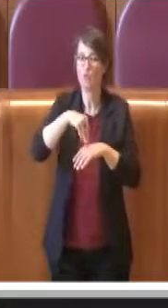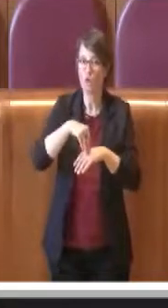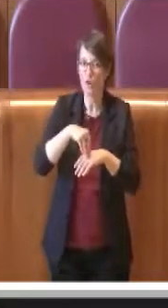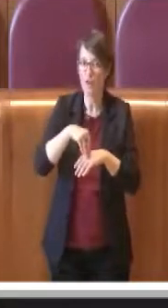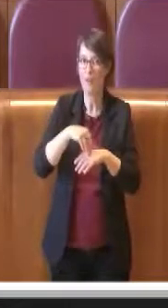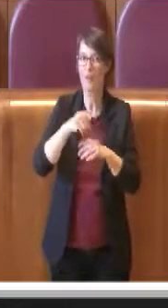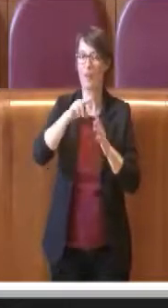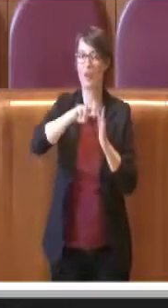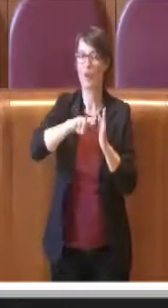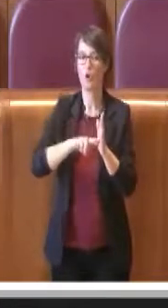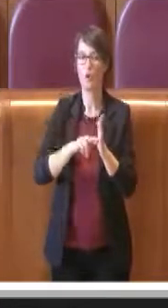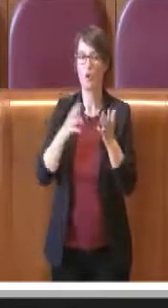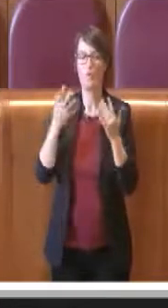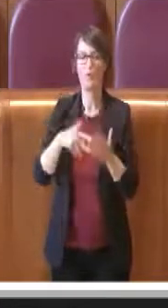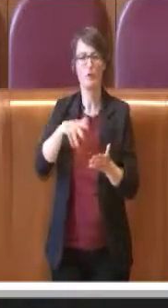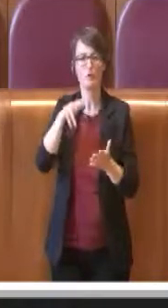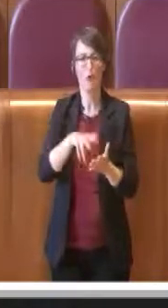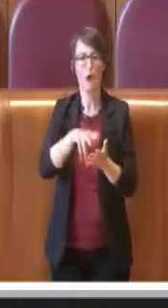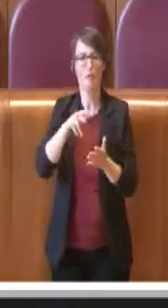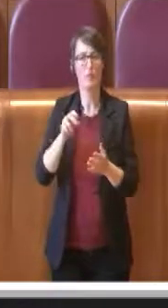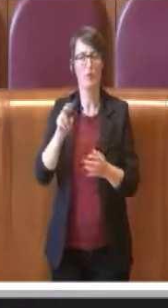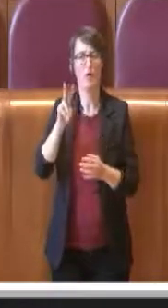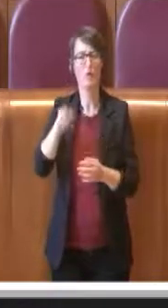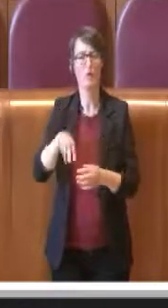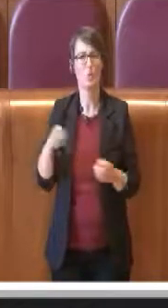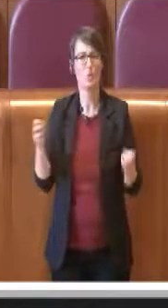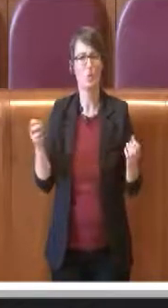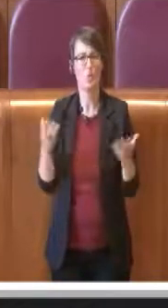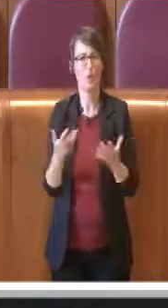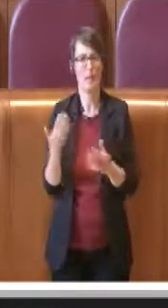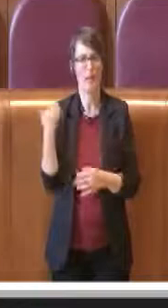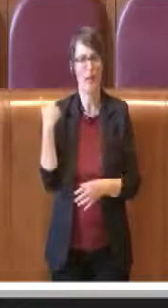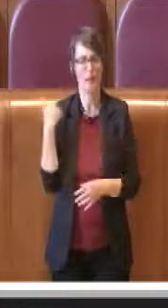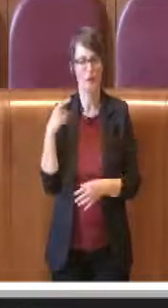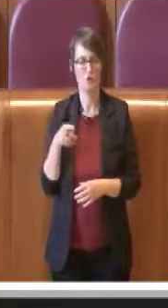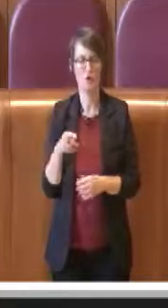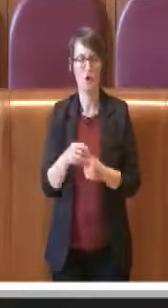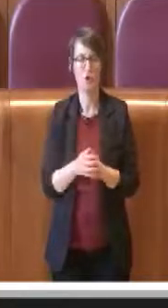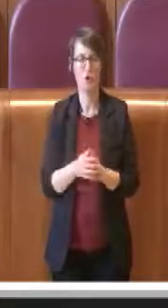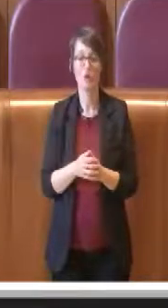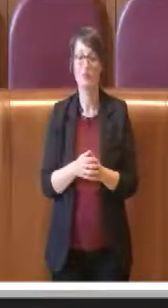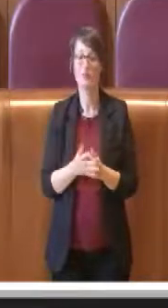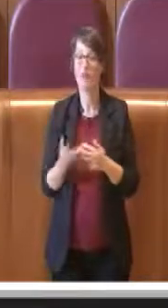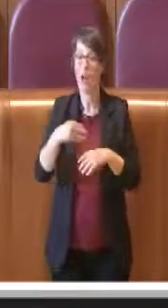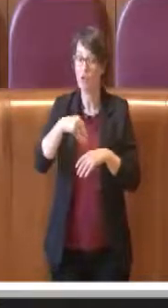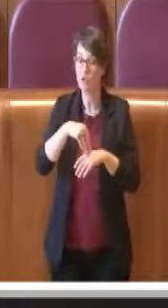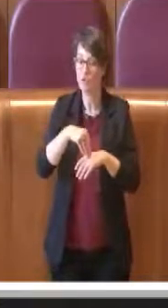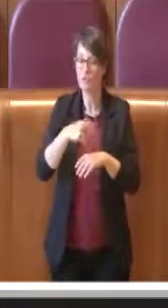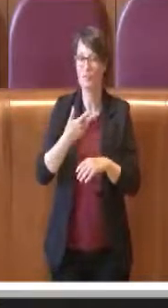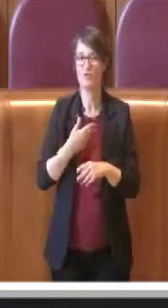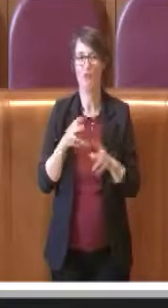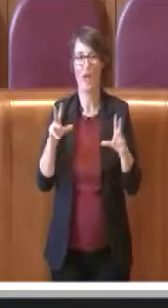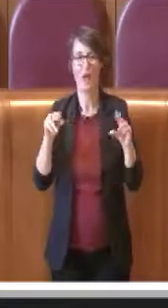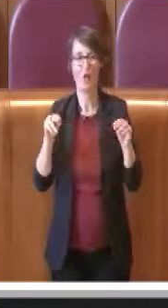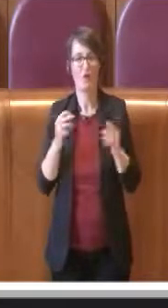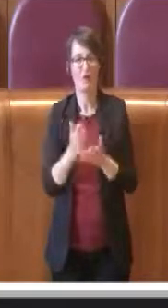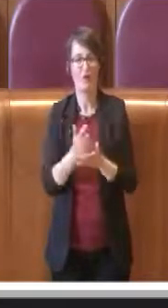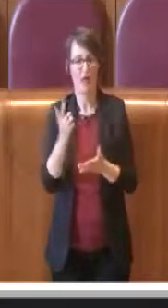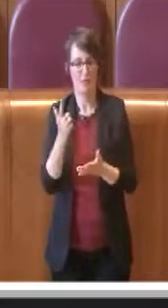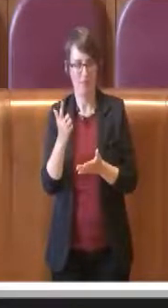abbiamo approvato nel 2018 che introduce una novità molto importante, ovvero